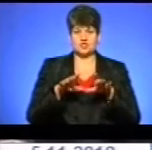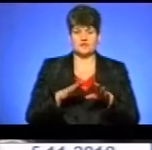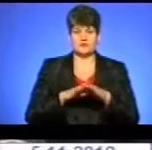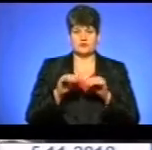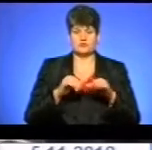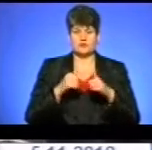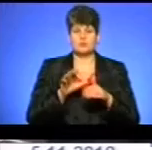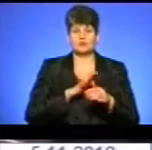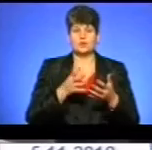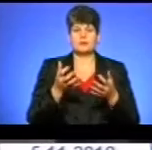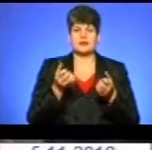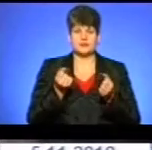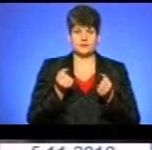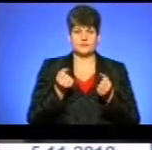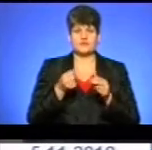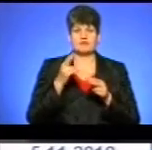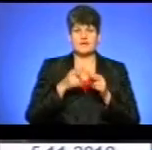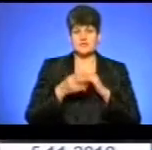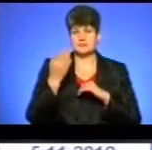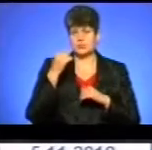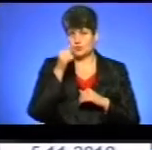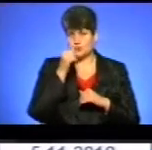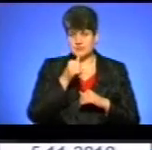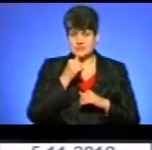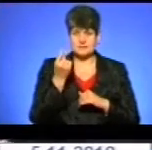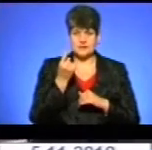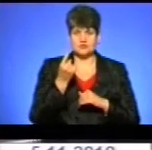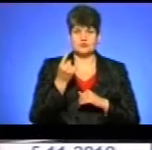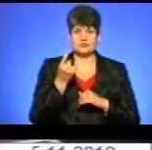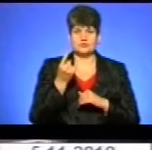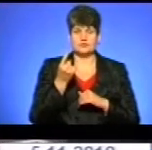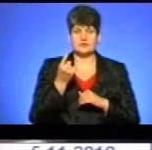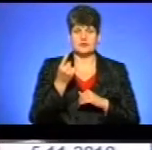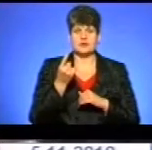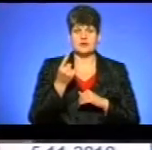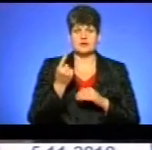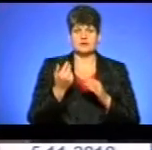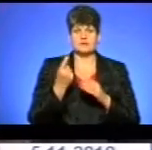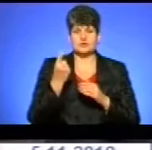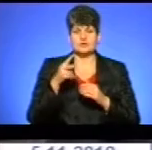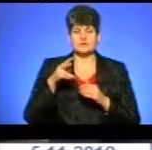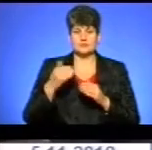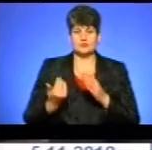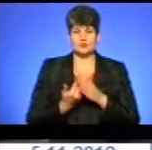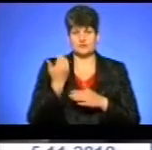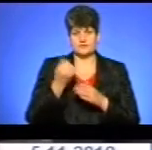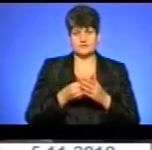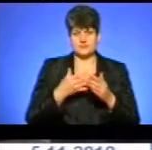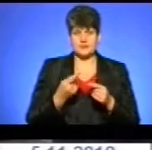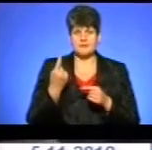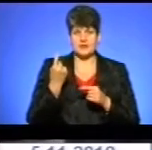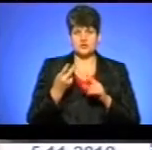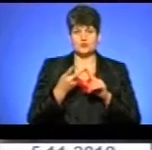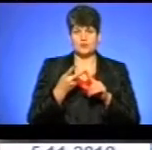прийнято в кінці минулого місяця. І з 1 квітня там вводяться нові тарифи. Скасувати його негайно. Перше.